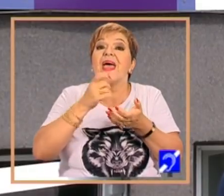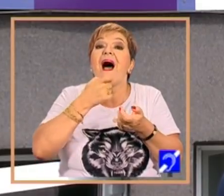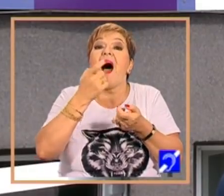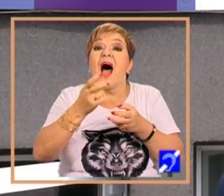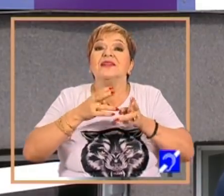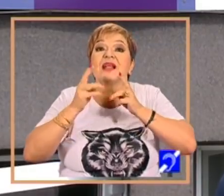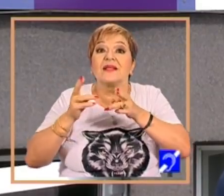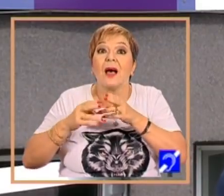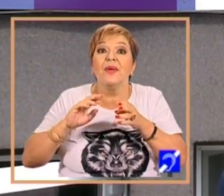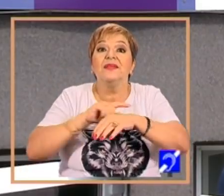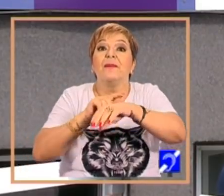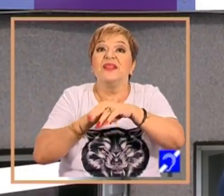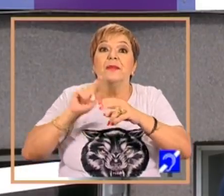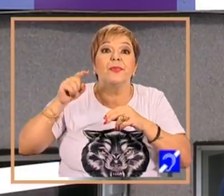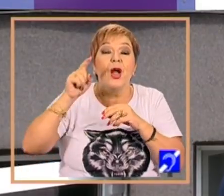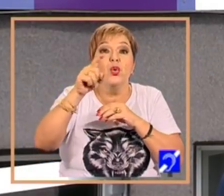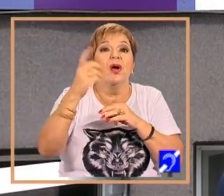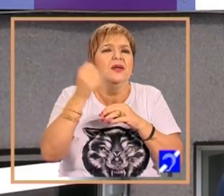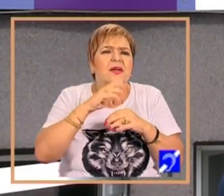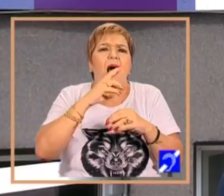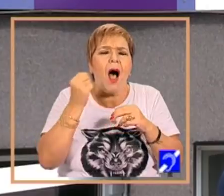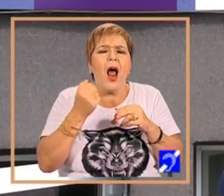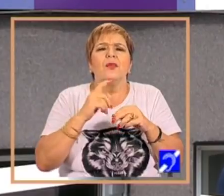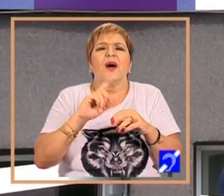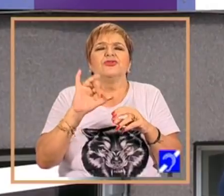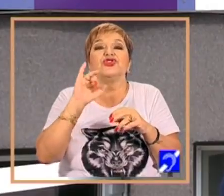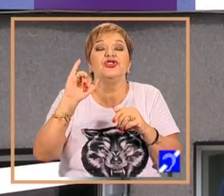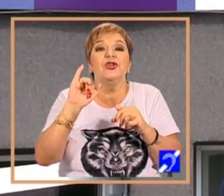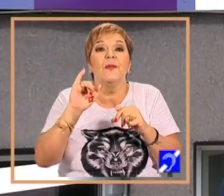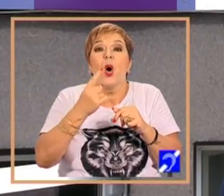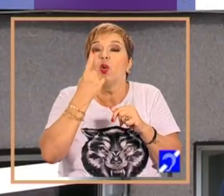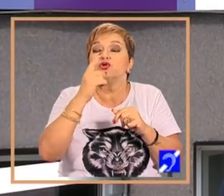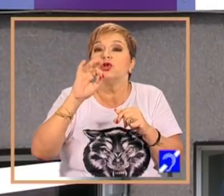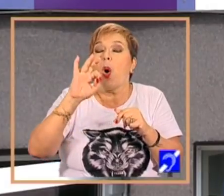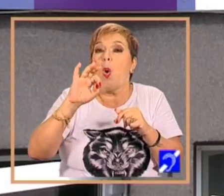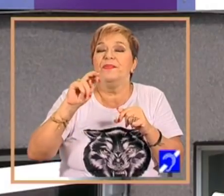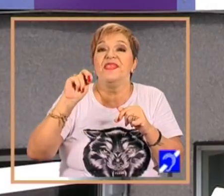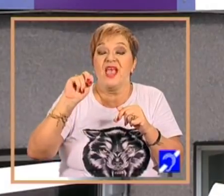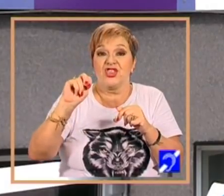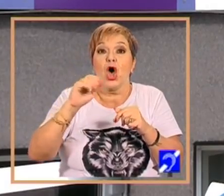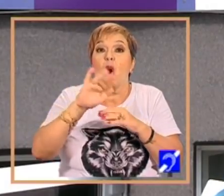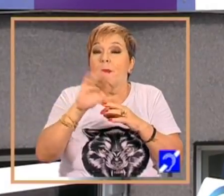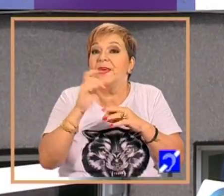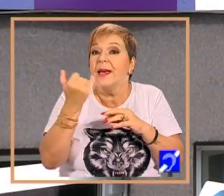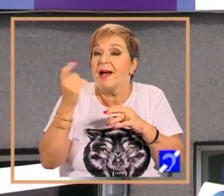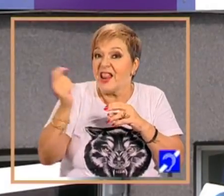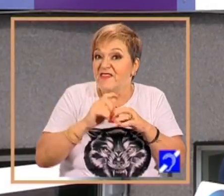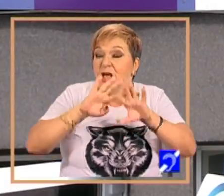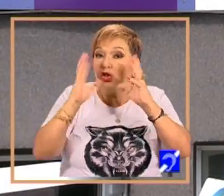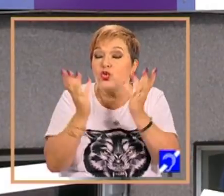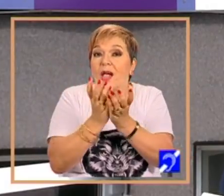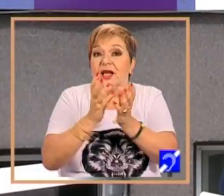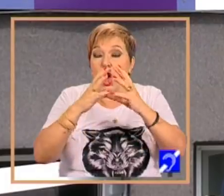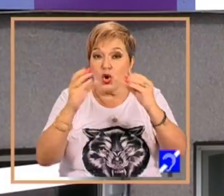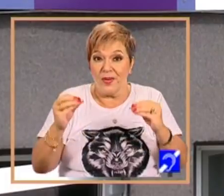tratamente pe termen lung din județul Alba și în jur la 180 de copii care vin din întreaga țară